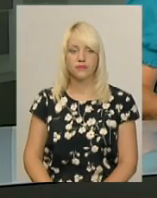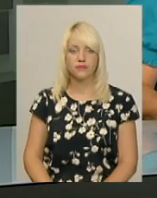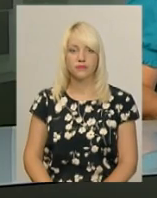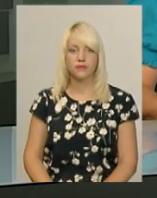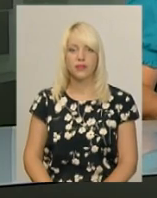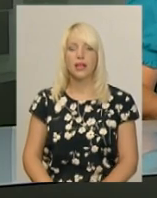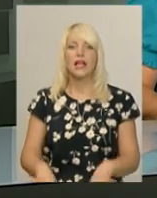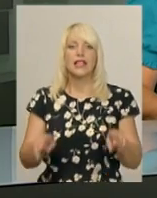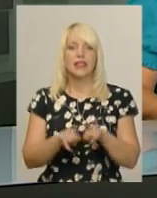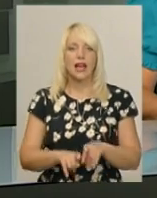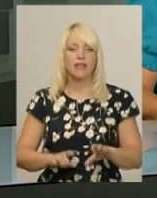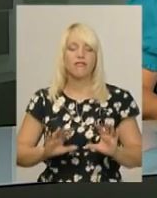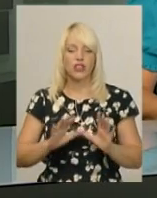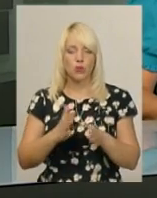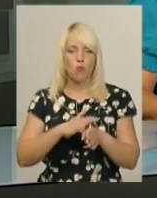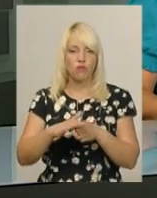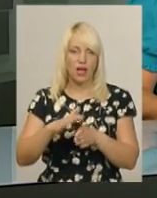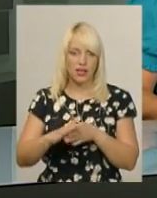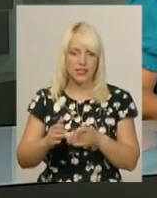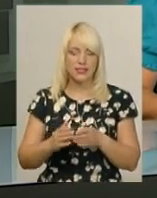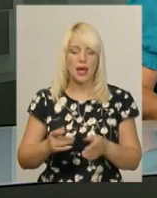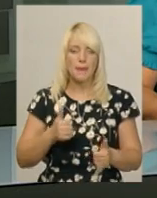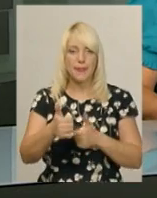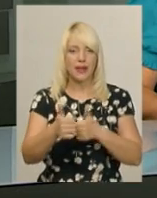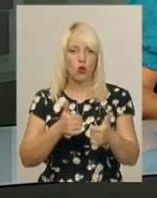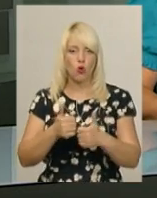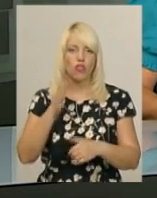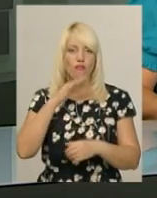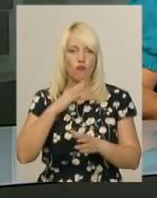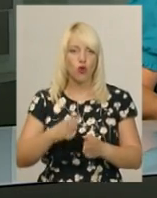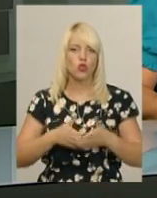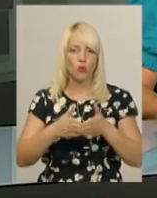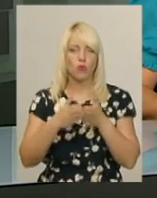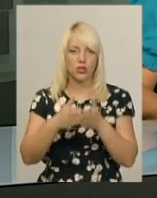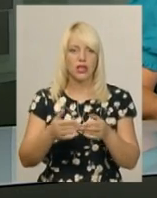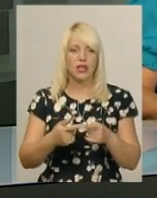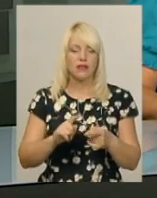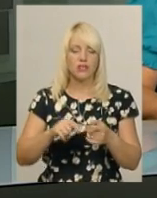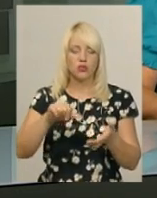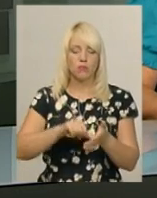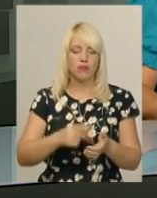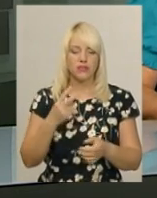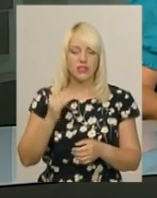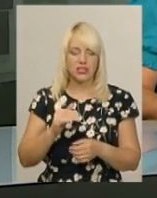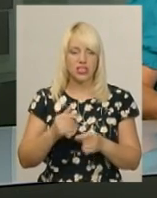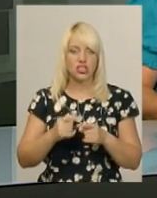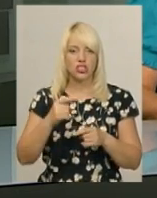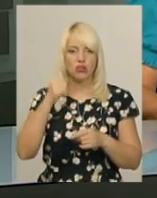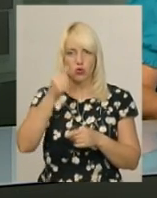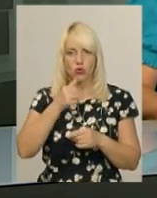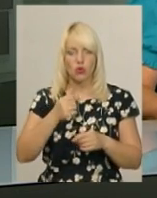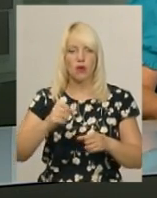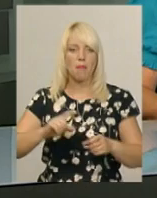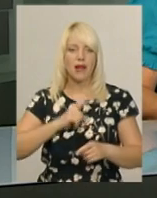Так відбуваються перегони з водномоторного спорту, в яких у класі R2000 виступав хмельницький майстер спорту Олександр Остапов.